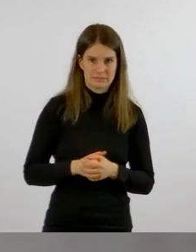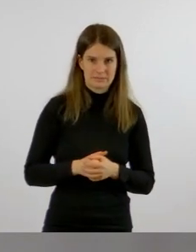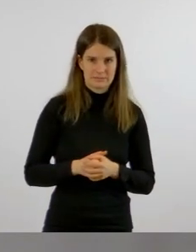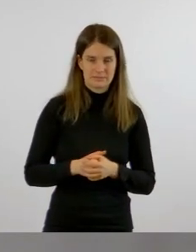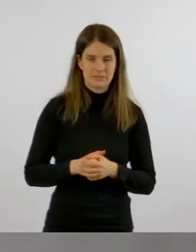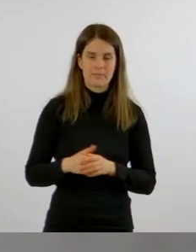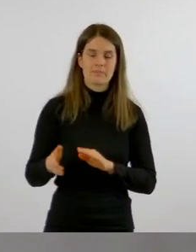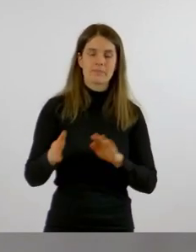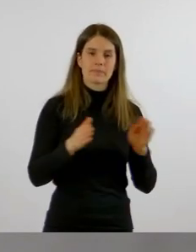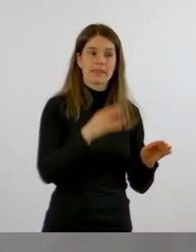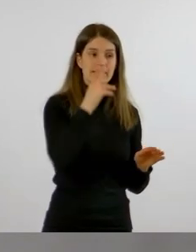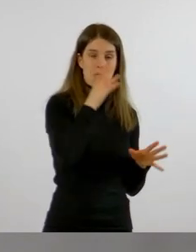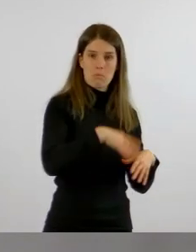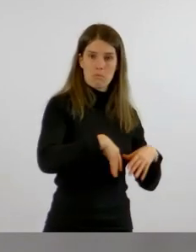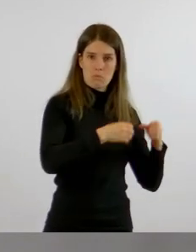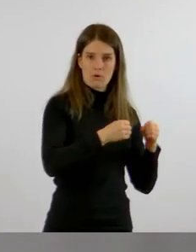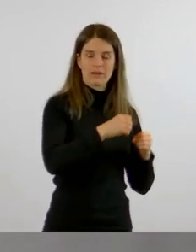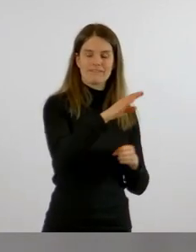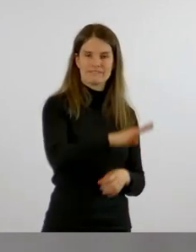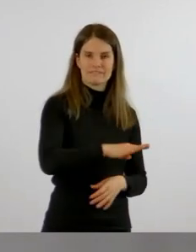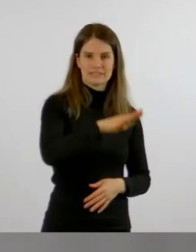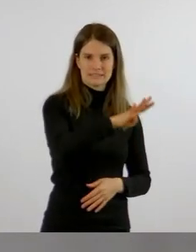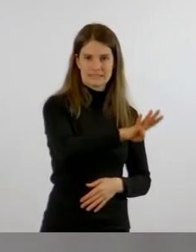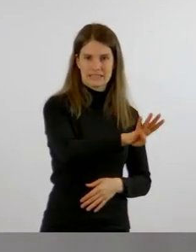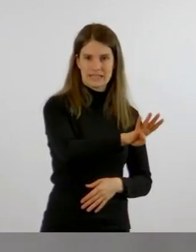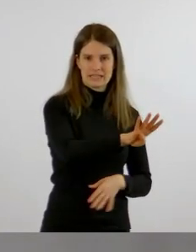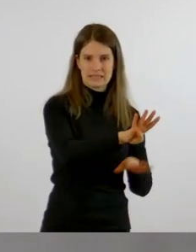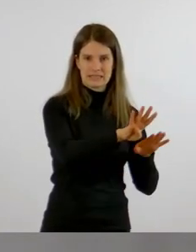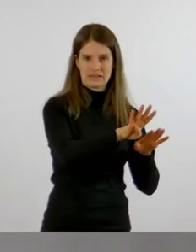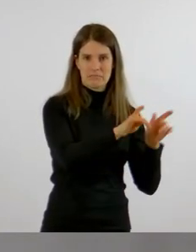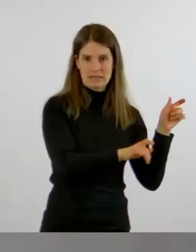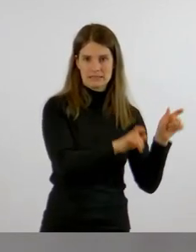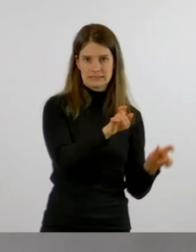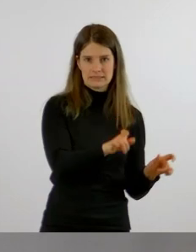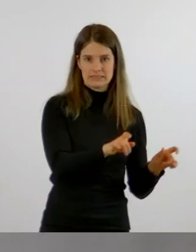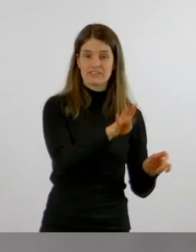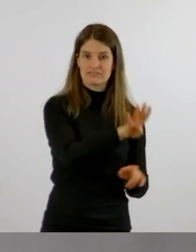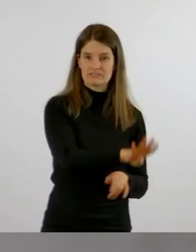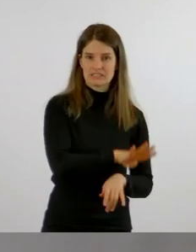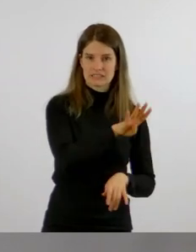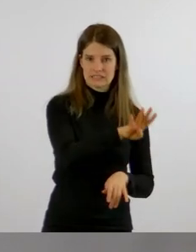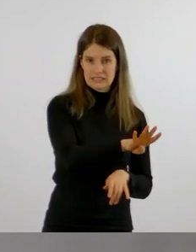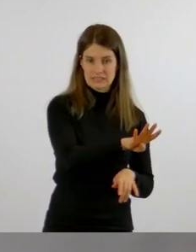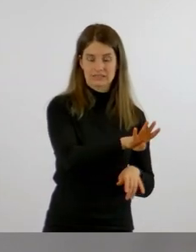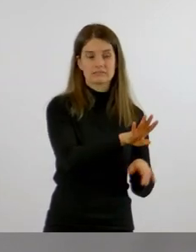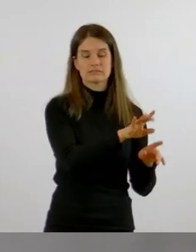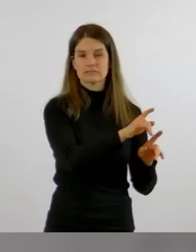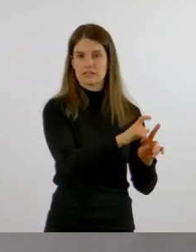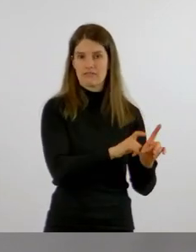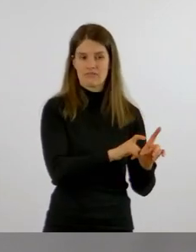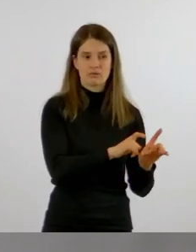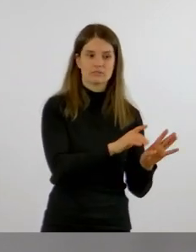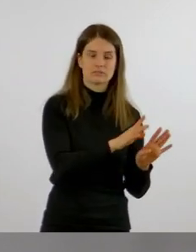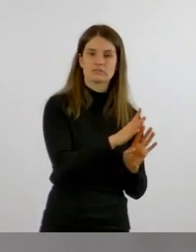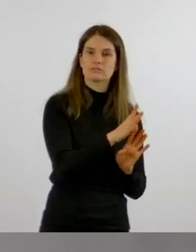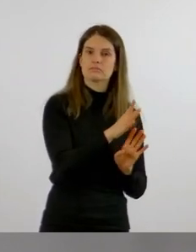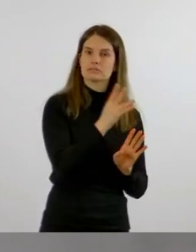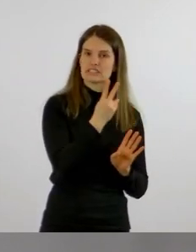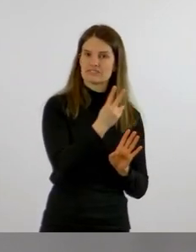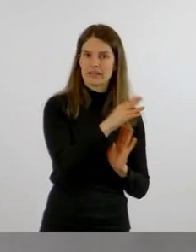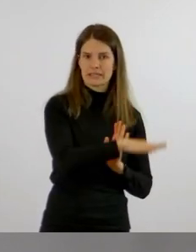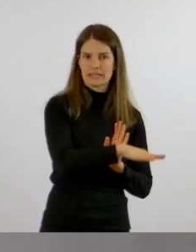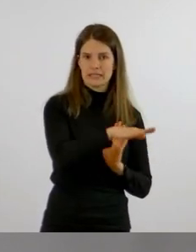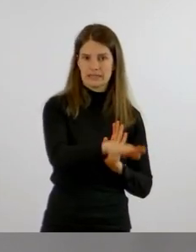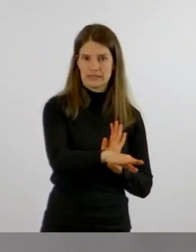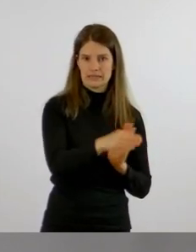wir 14 Patienten, die stationär behandelt werden müssen. Unter diesen 14 Patienten sind ebenfalls zwei Kinder.